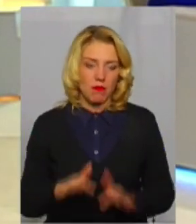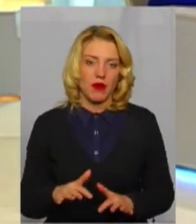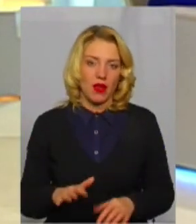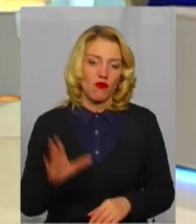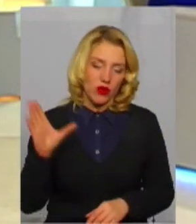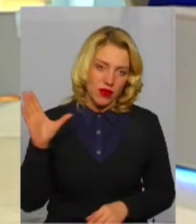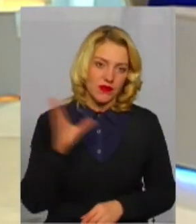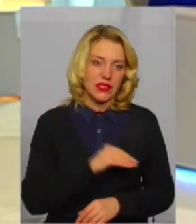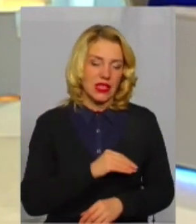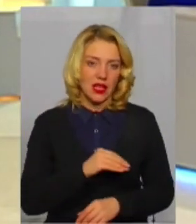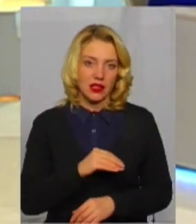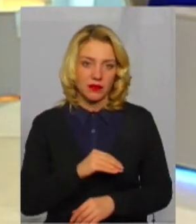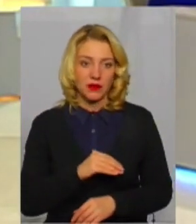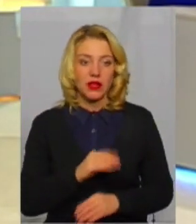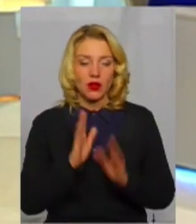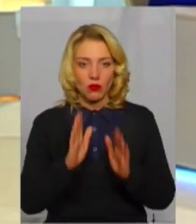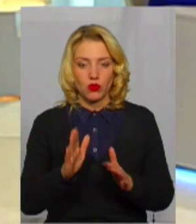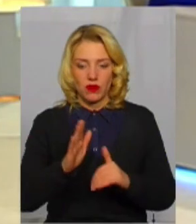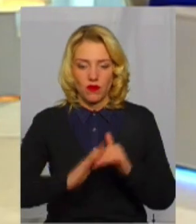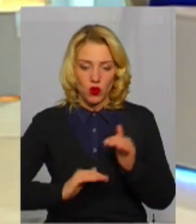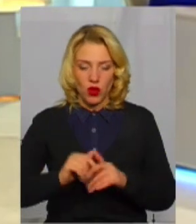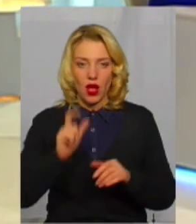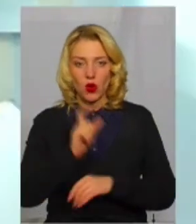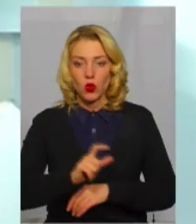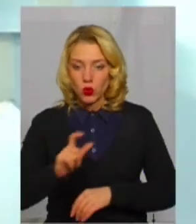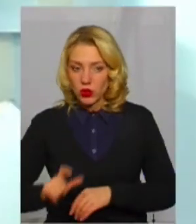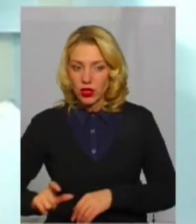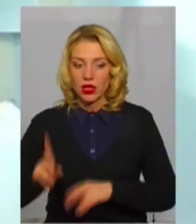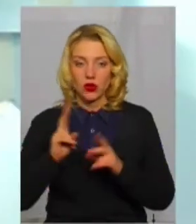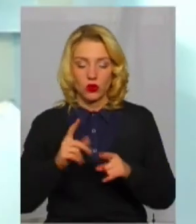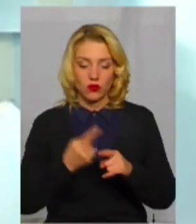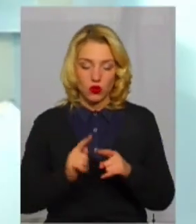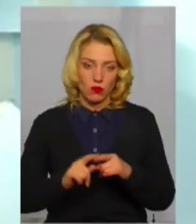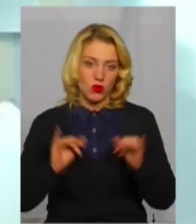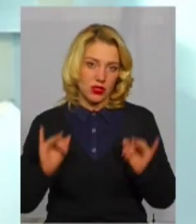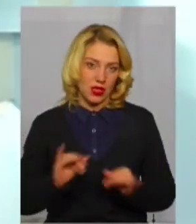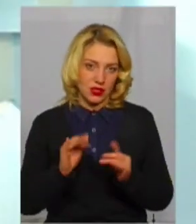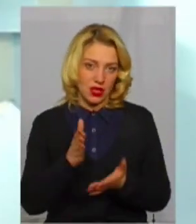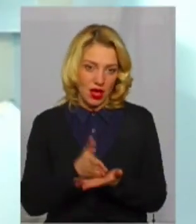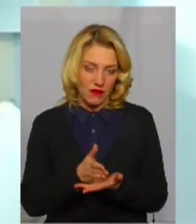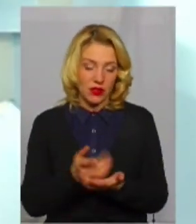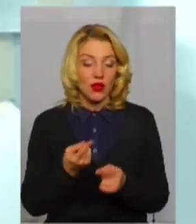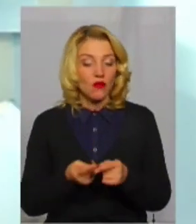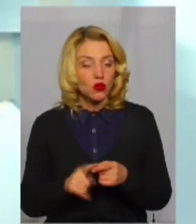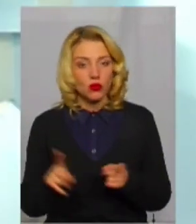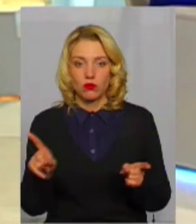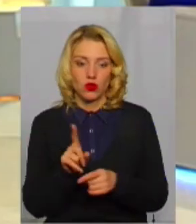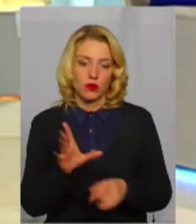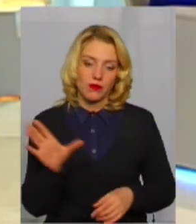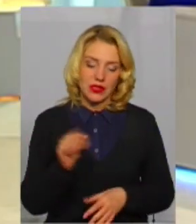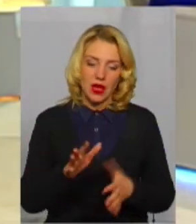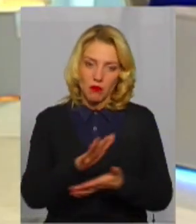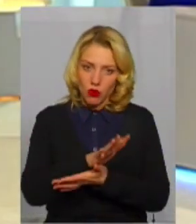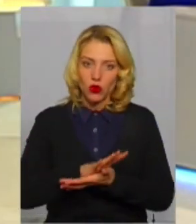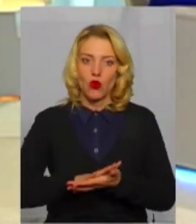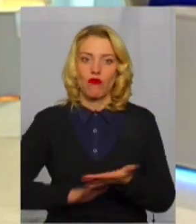все буде в руках людей, які в цьому зацікавлені, тому, щоб все продовжувалося, щоб